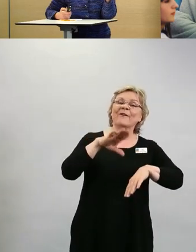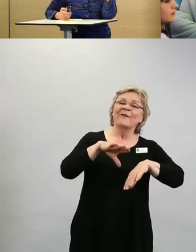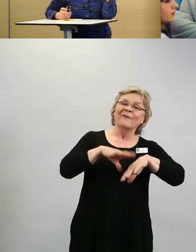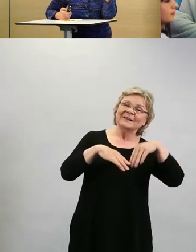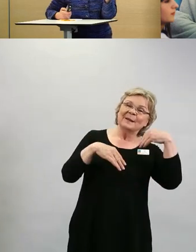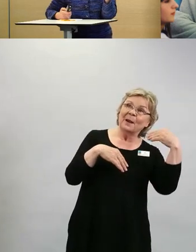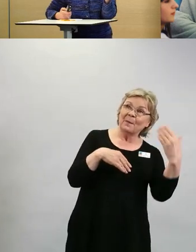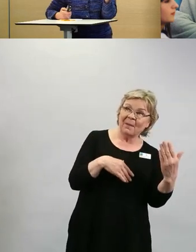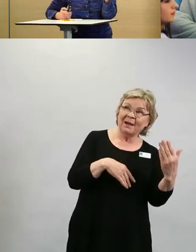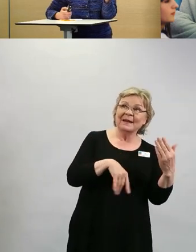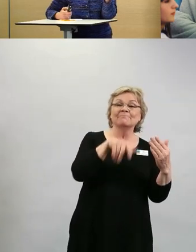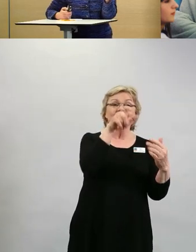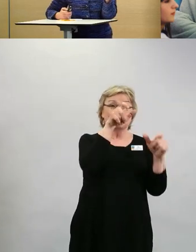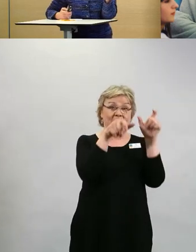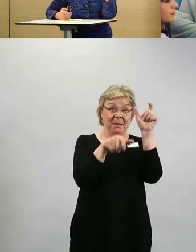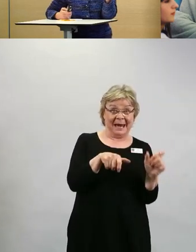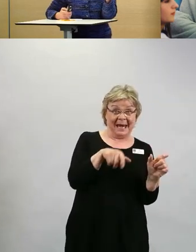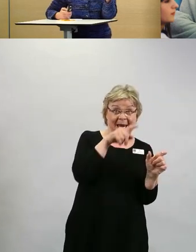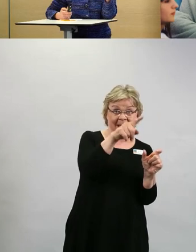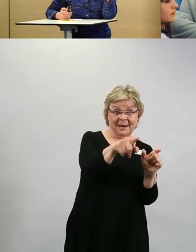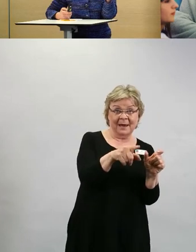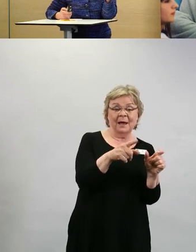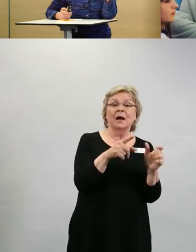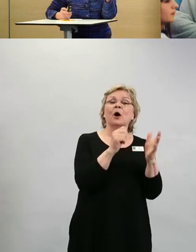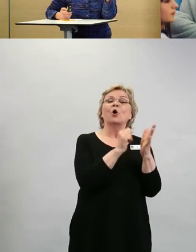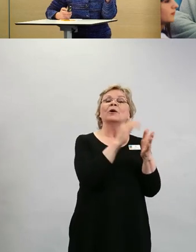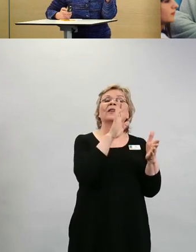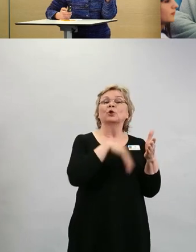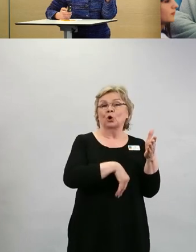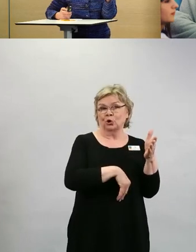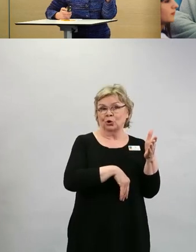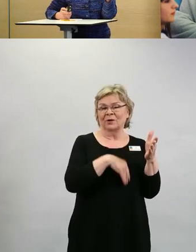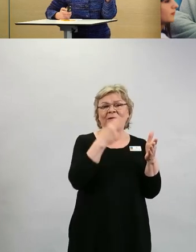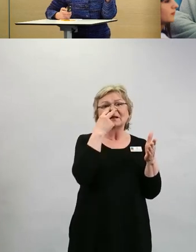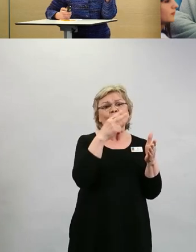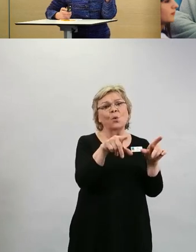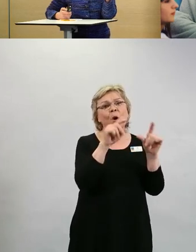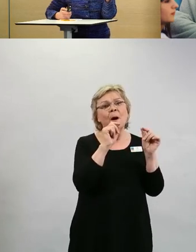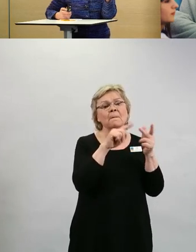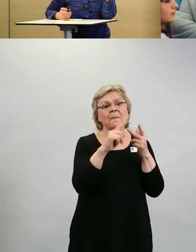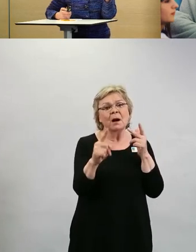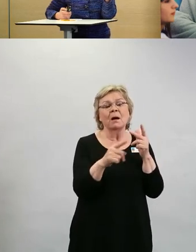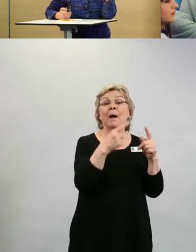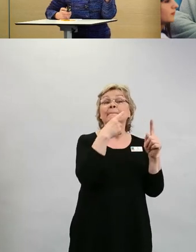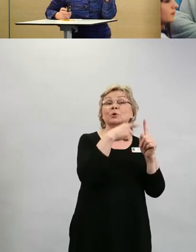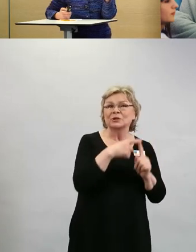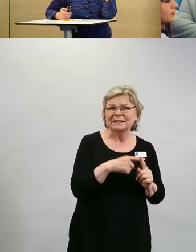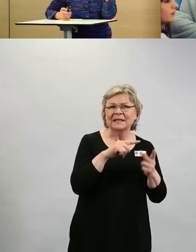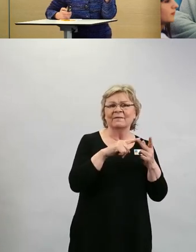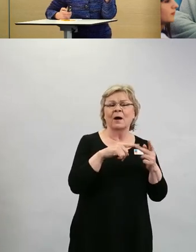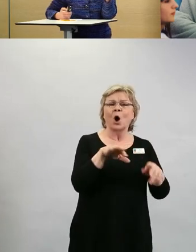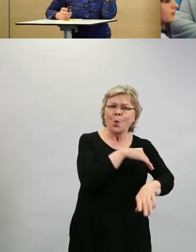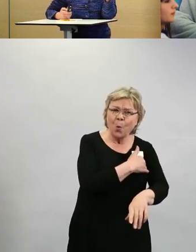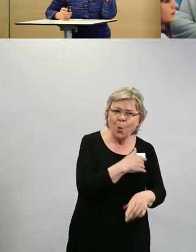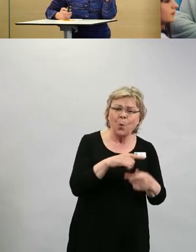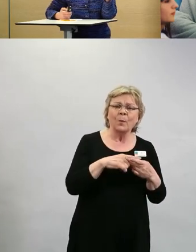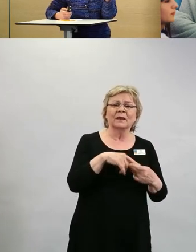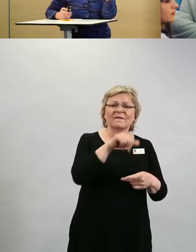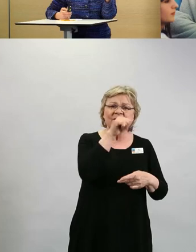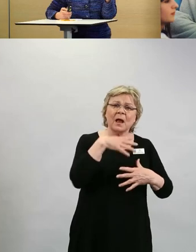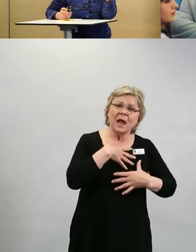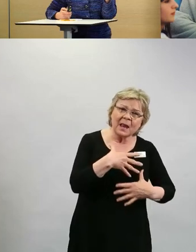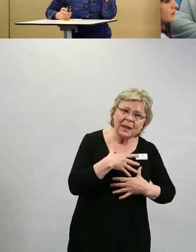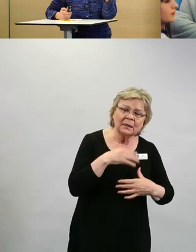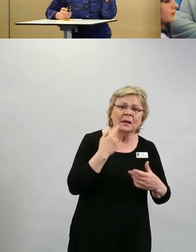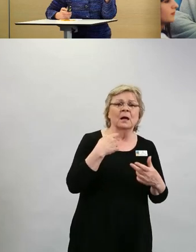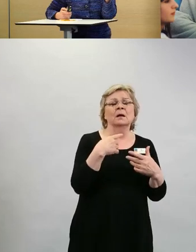tauti eli on PCR-positiivinen ja on selvästi koronaoireita, kuumetta ja hengitysvaikeuksia ja niin edelleen.